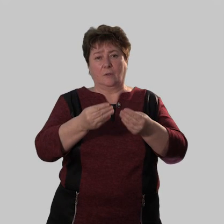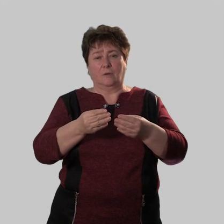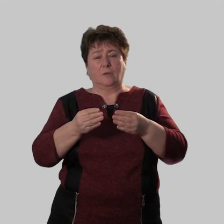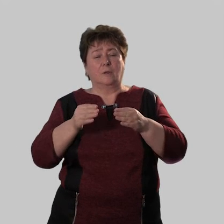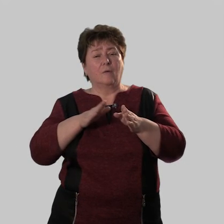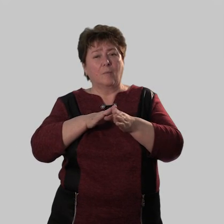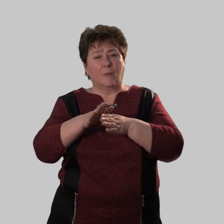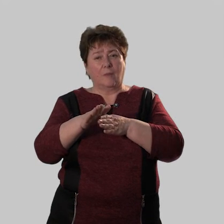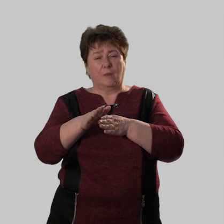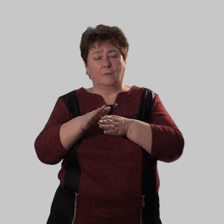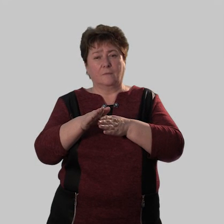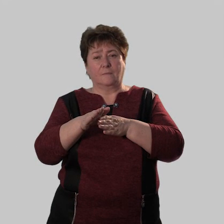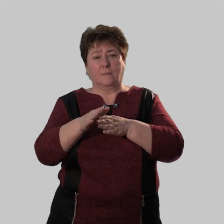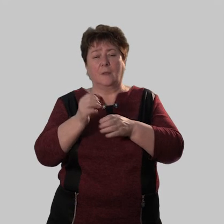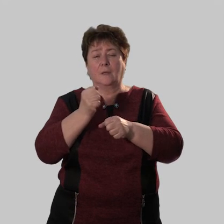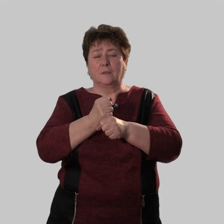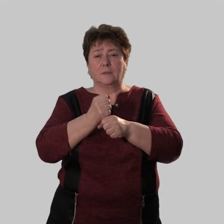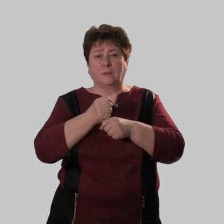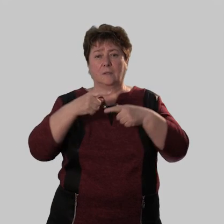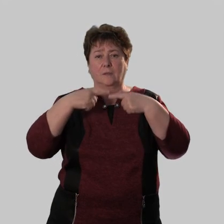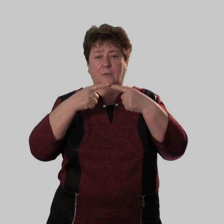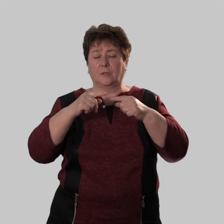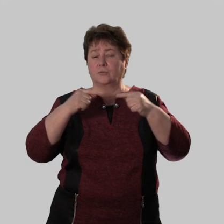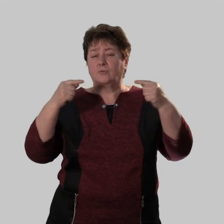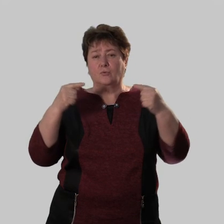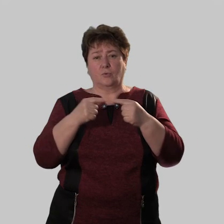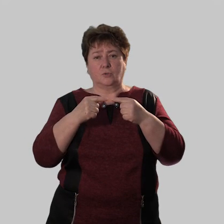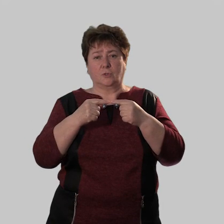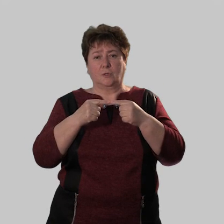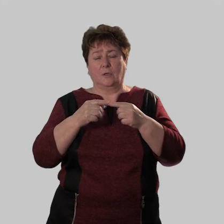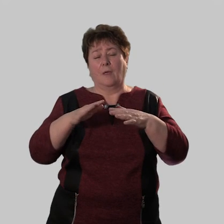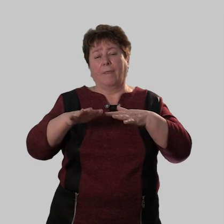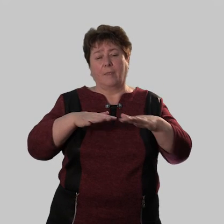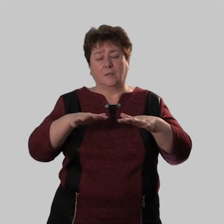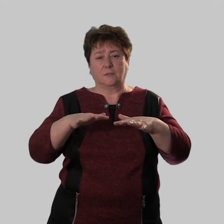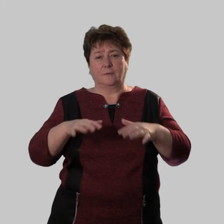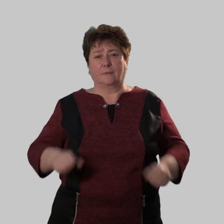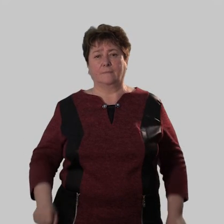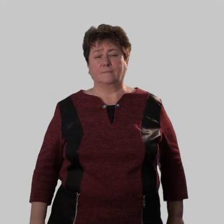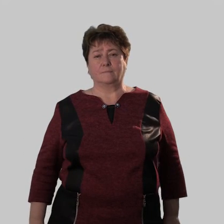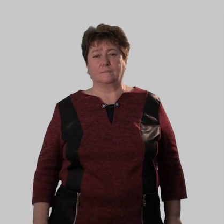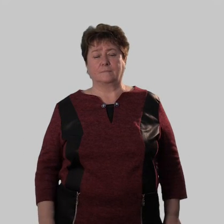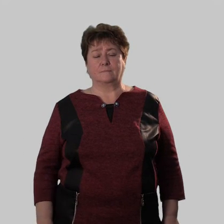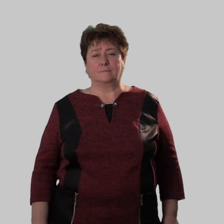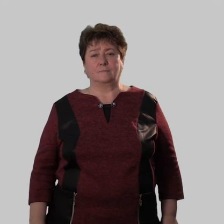передает, совершает. Делает речь четкой действия.